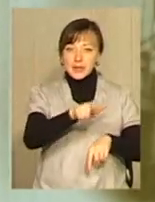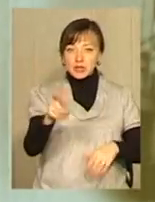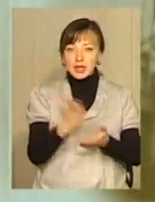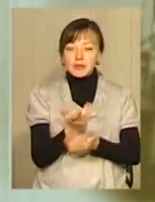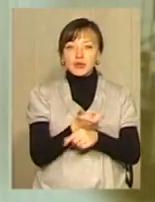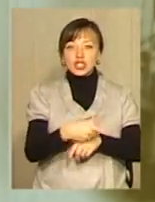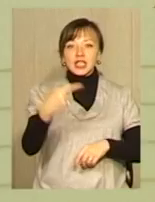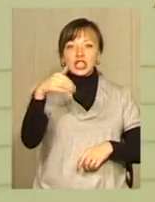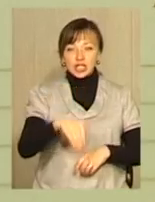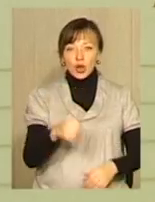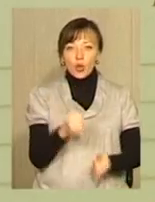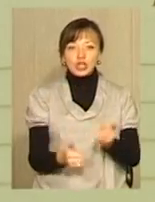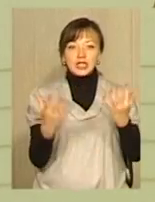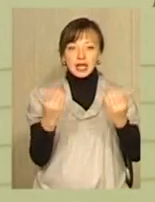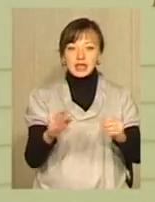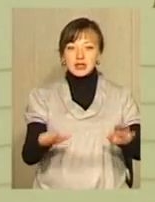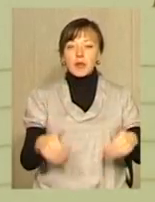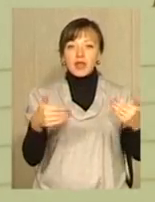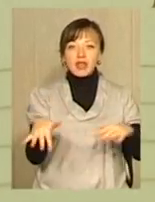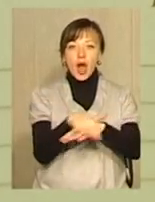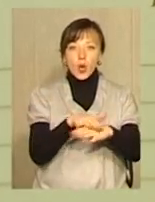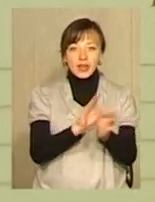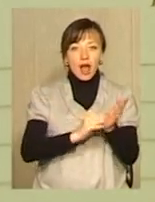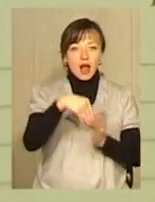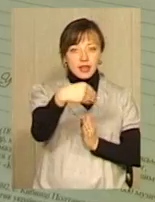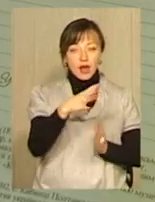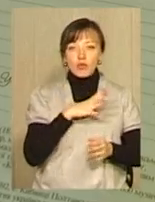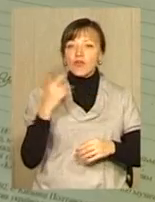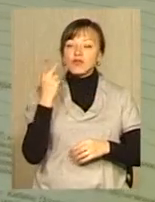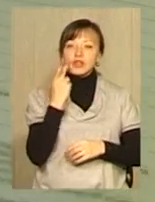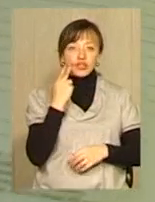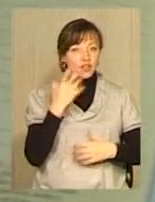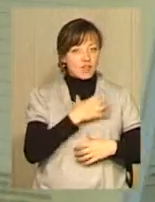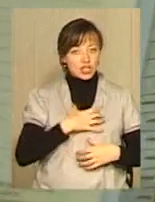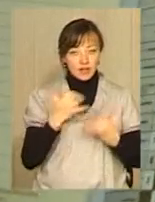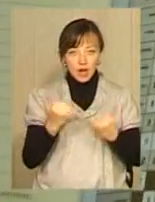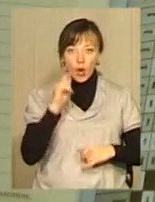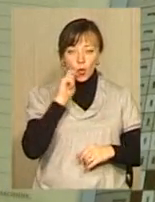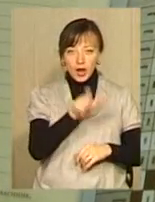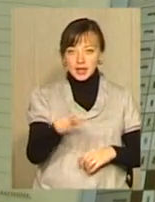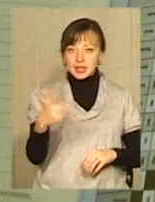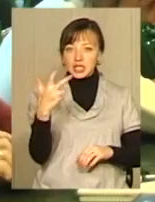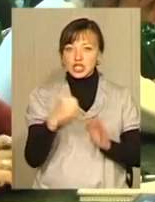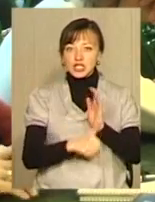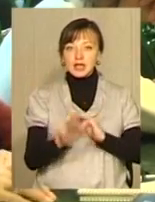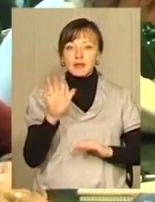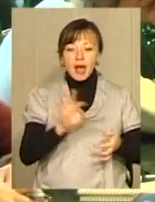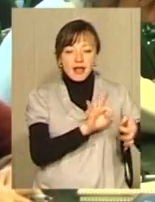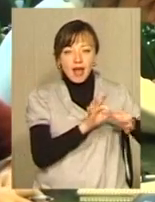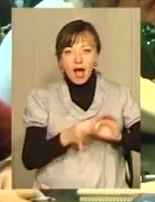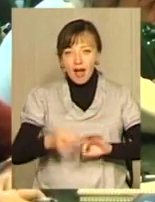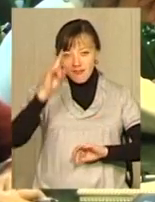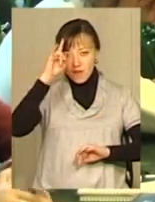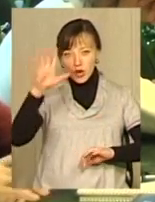тисячі. На кожен день запропоновано народний календар, який завжди був важливим для українців. 365 афоризмів також